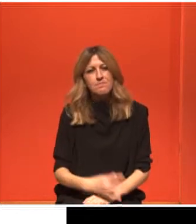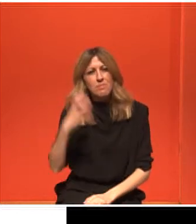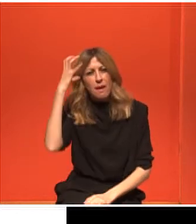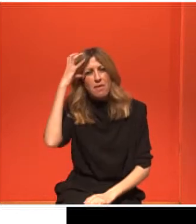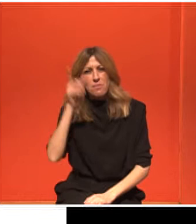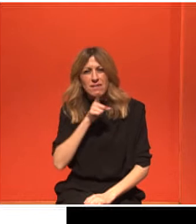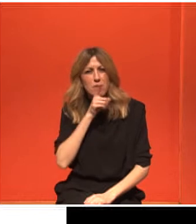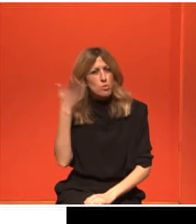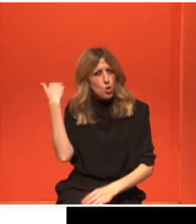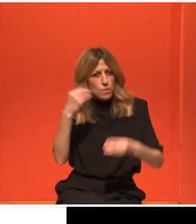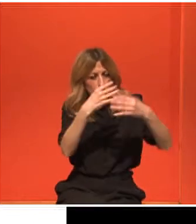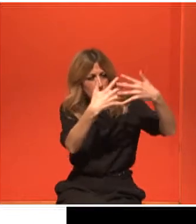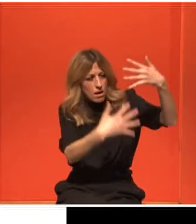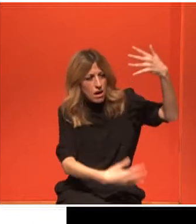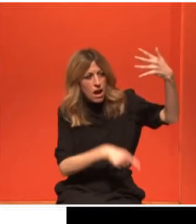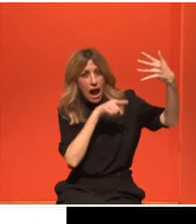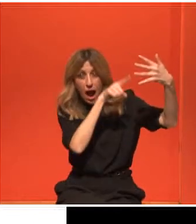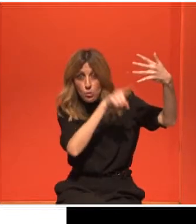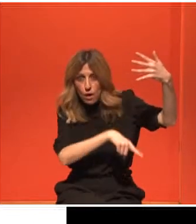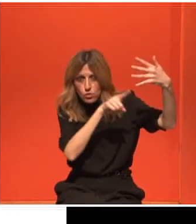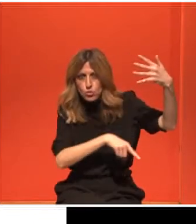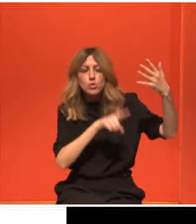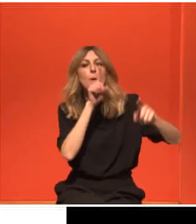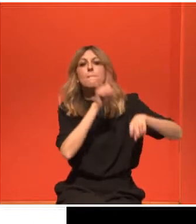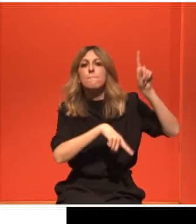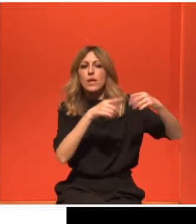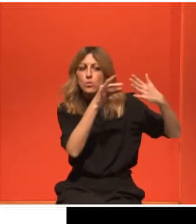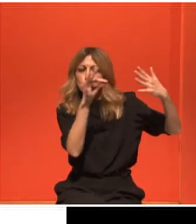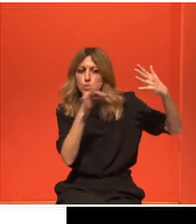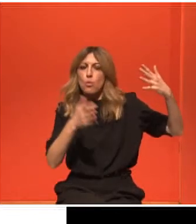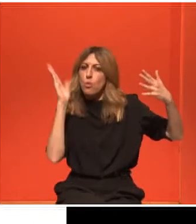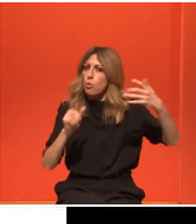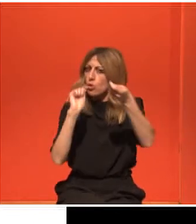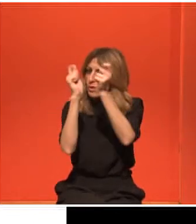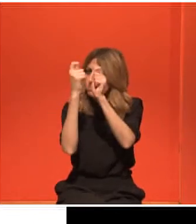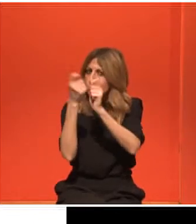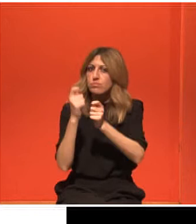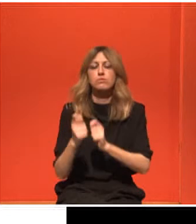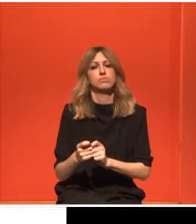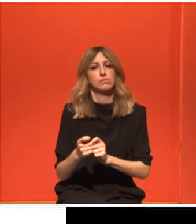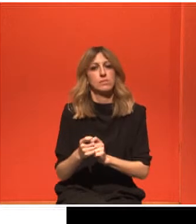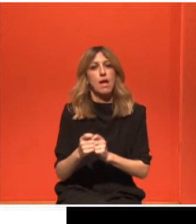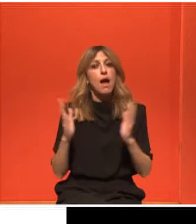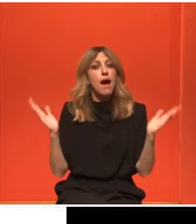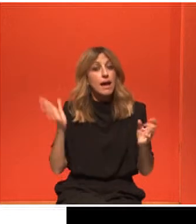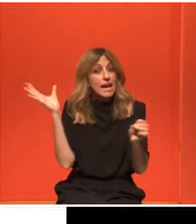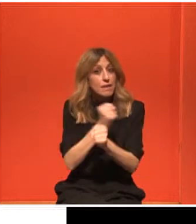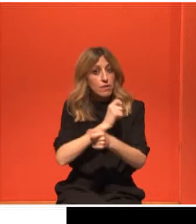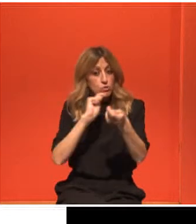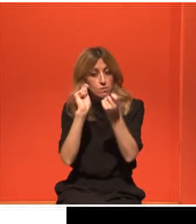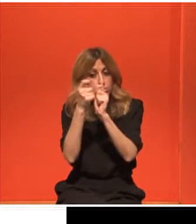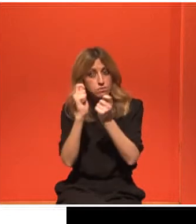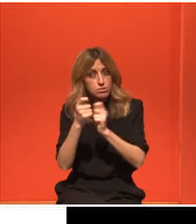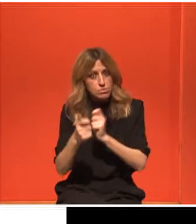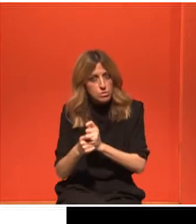υπάρχουν μερικοί που μπορούμε να τους αλλάξουμε, μπορούμε να τους επηρεάσουμε. Άρα, αν τους επηρεάσουμε, αν τους αλλάξουμε, θα πετύχουμε τη